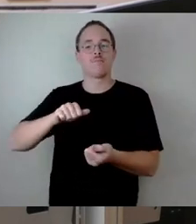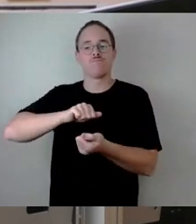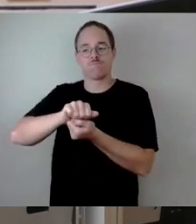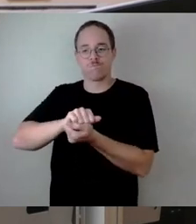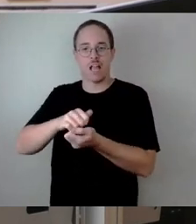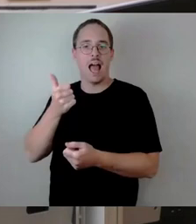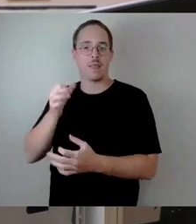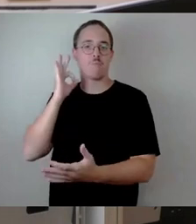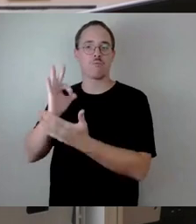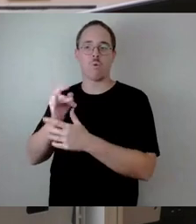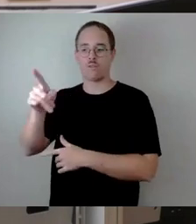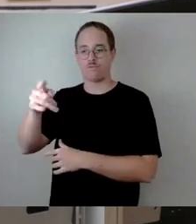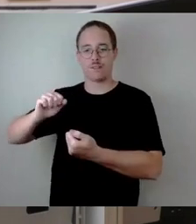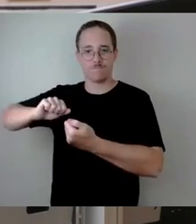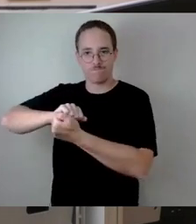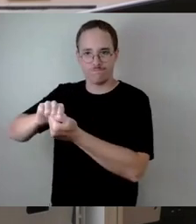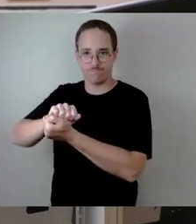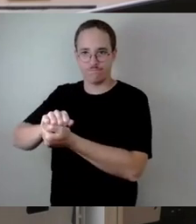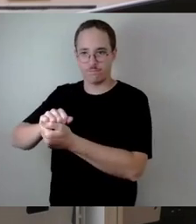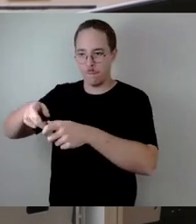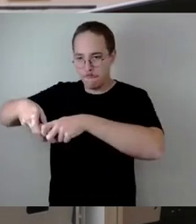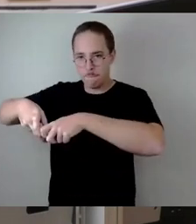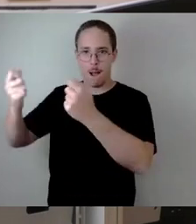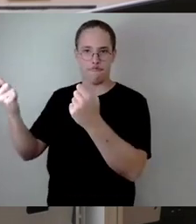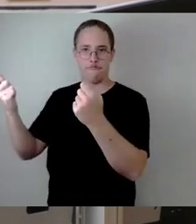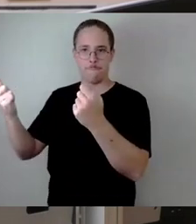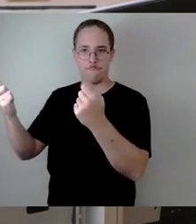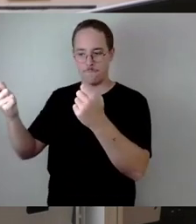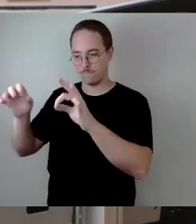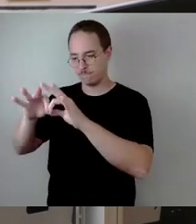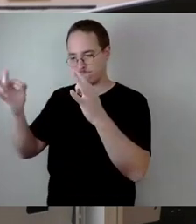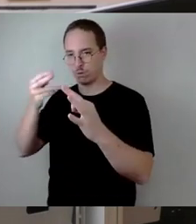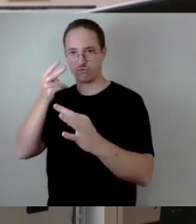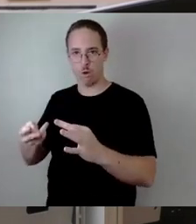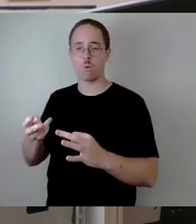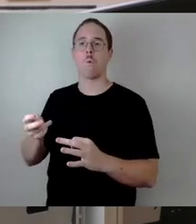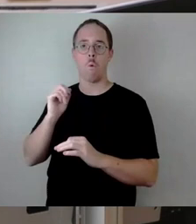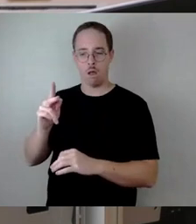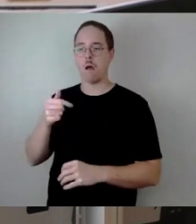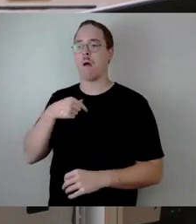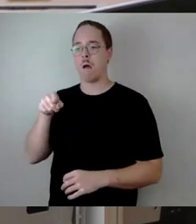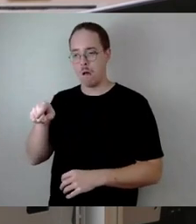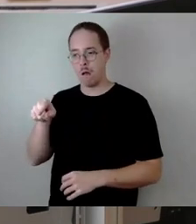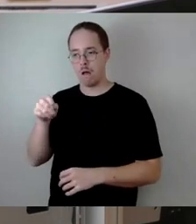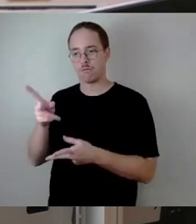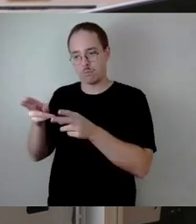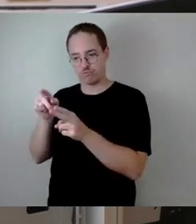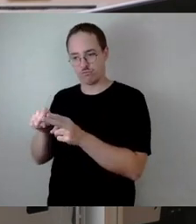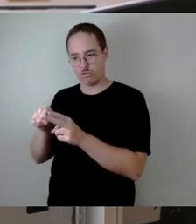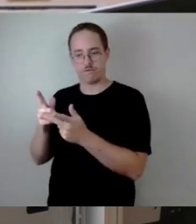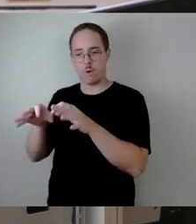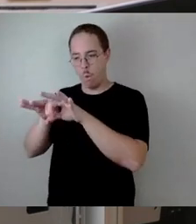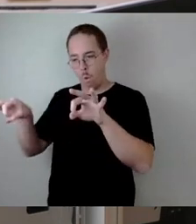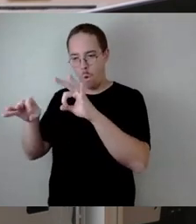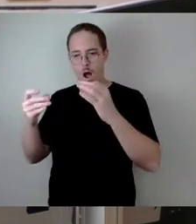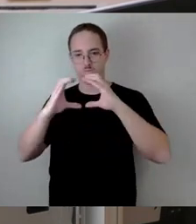Momentaufnahme, um zu sehen, wie ist der Zustand in diesem Hüllrohr von den einzelnen Litzen, die vorgespannt sind.